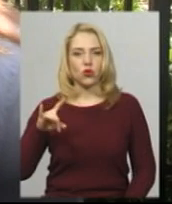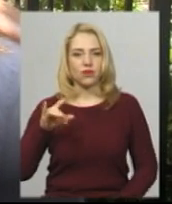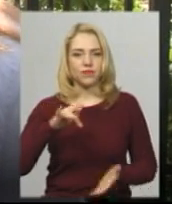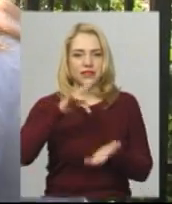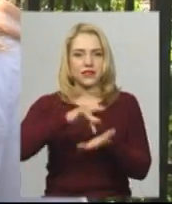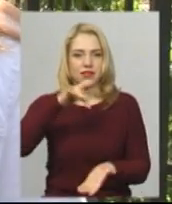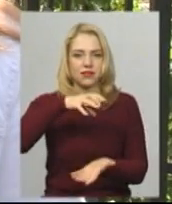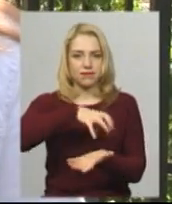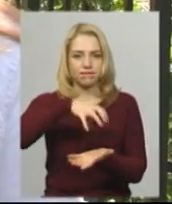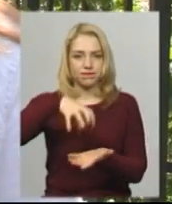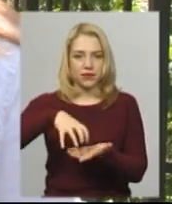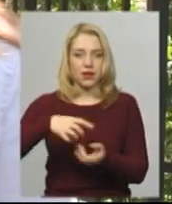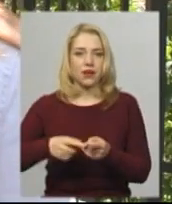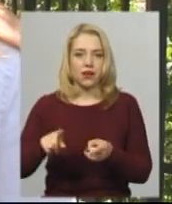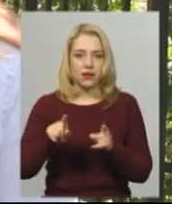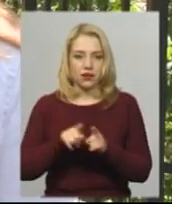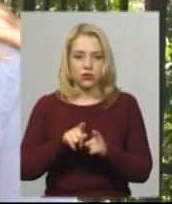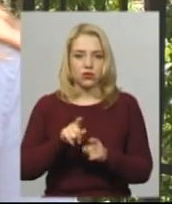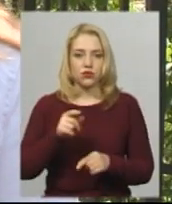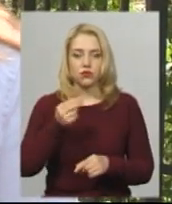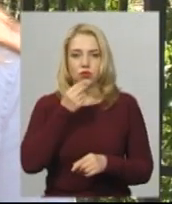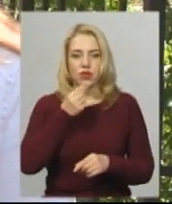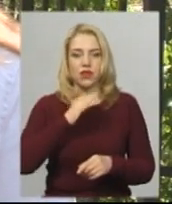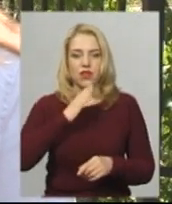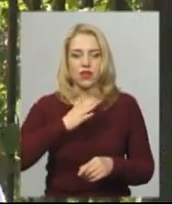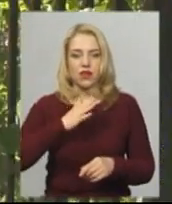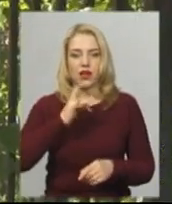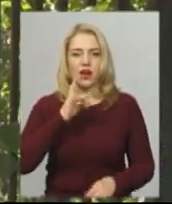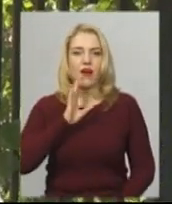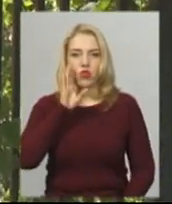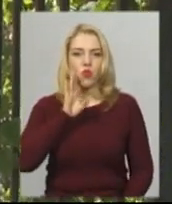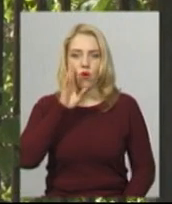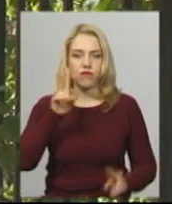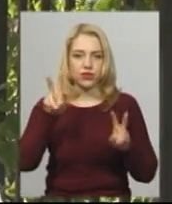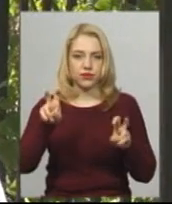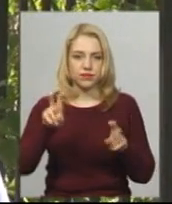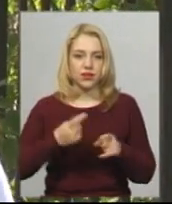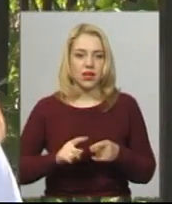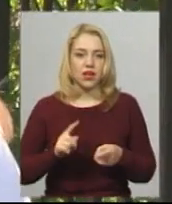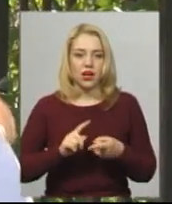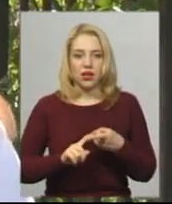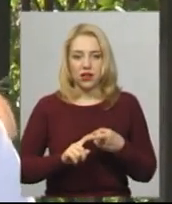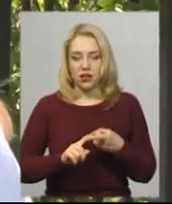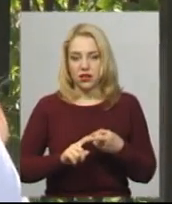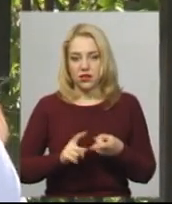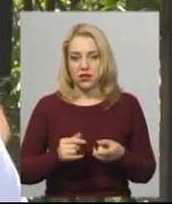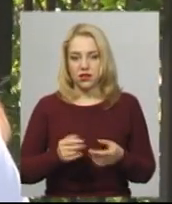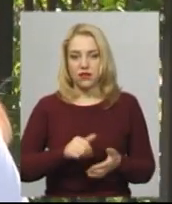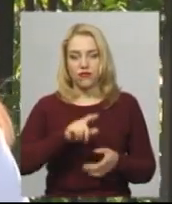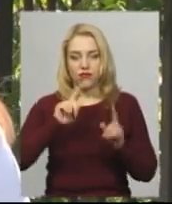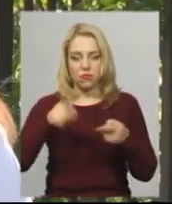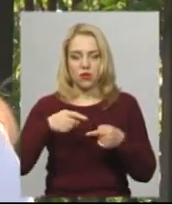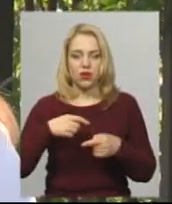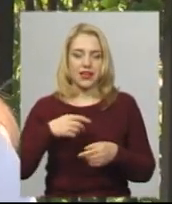продуктовий, а також наше комунальне підприємство – ринок ранковий. Основних вимог – це дезінфікуючі